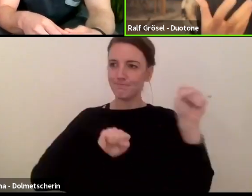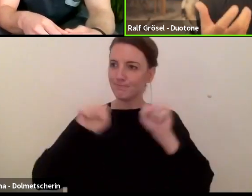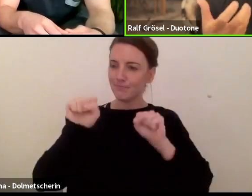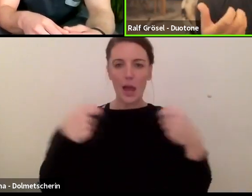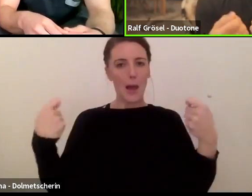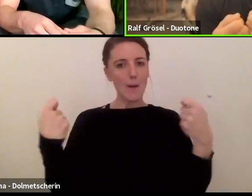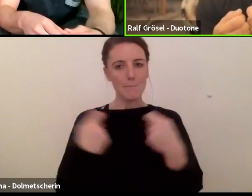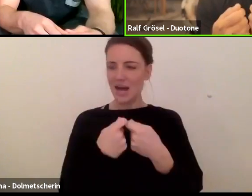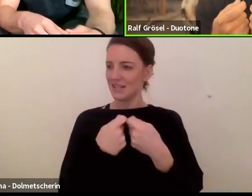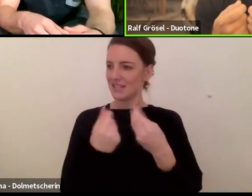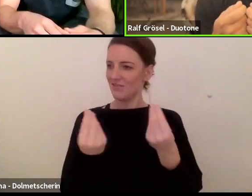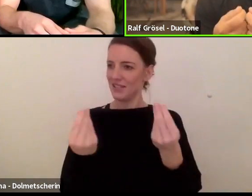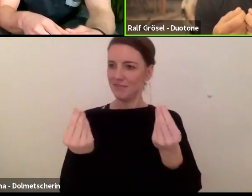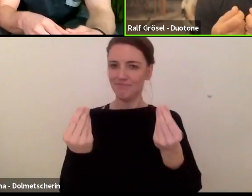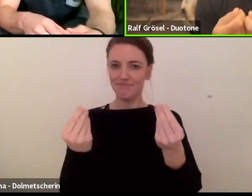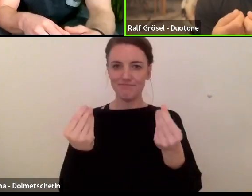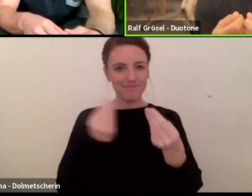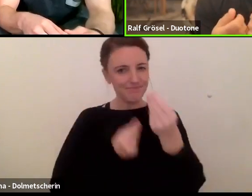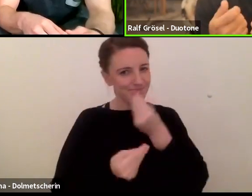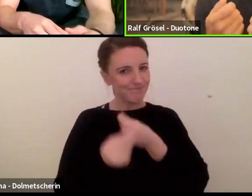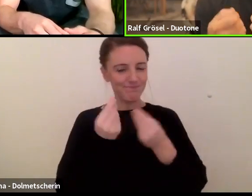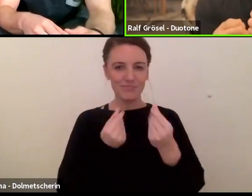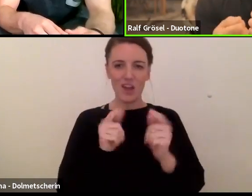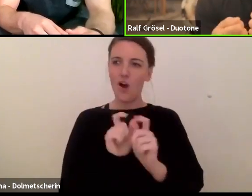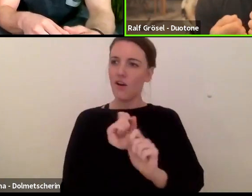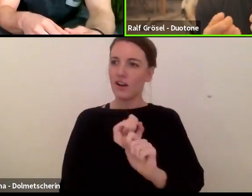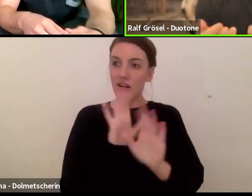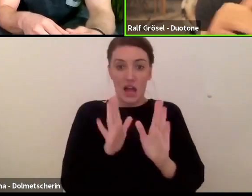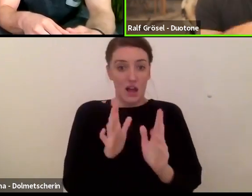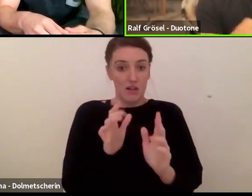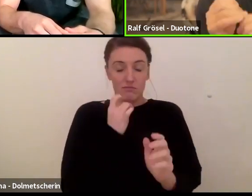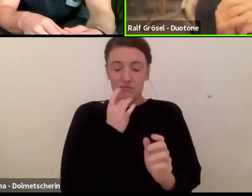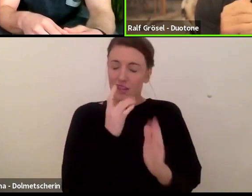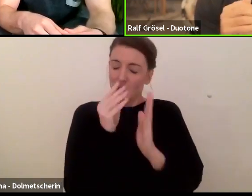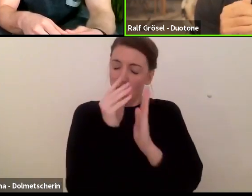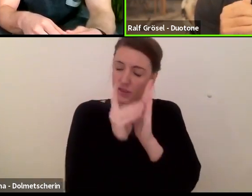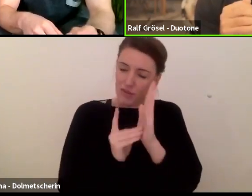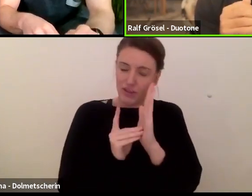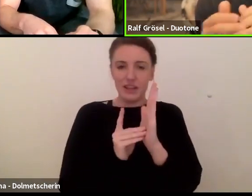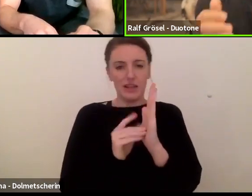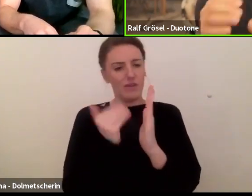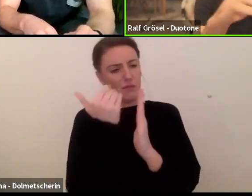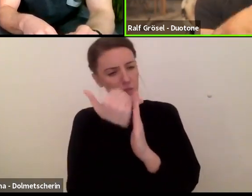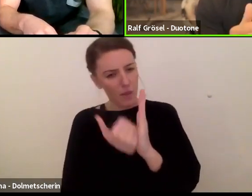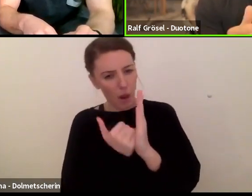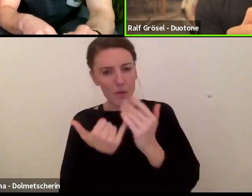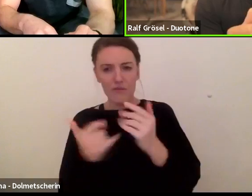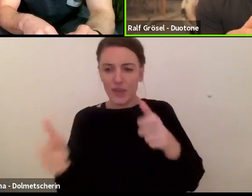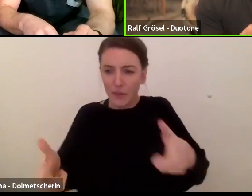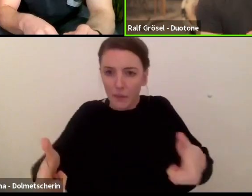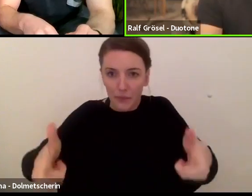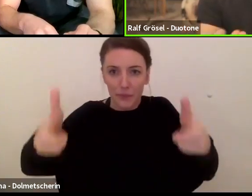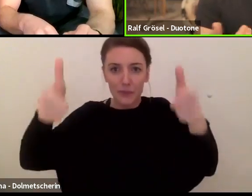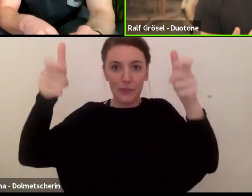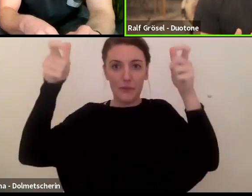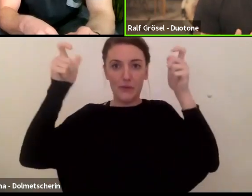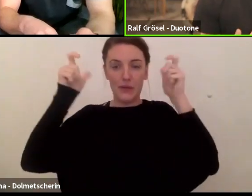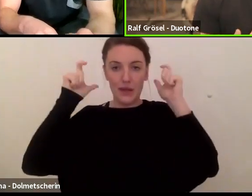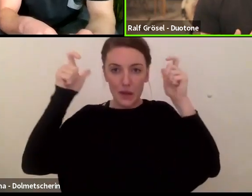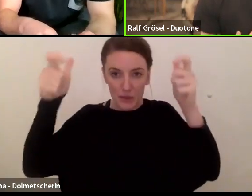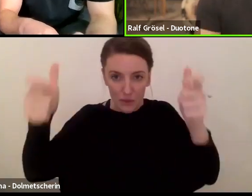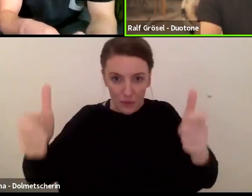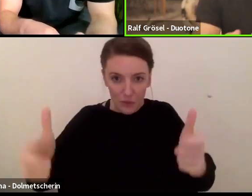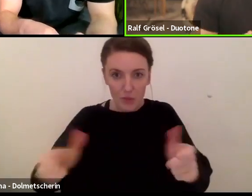Das heißt, du kannst die Kites ja genau definieren. Du kannst genau definieren, wie sie in den Turn reingehen, wie sie aus dem Turn rausgehen, wie viele